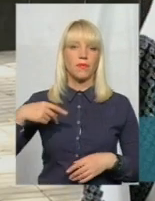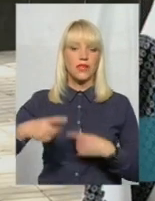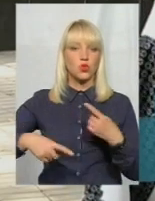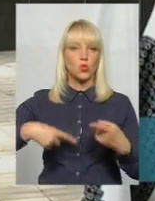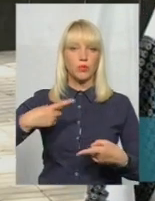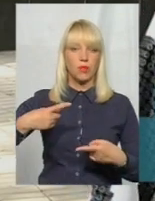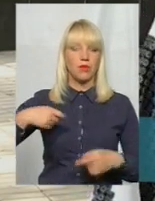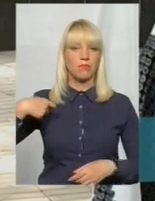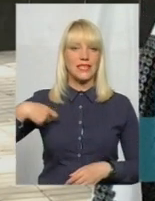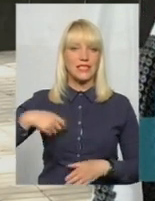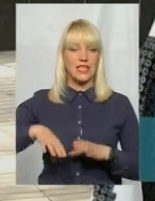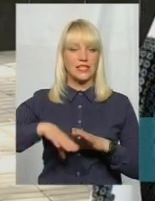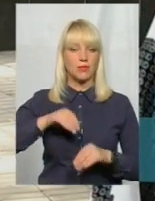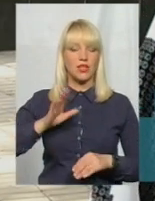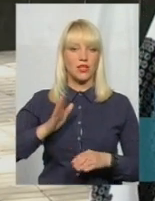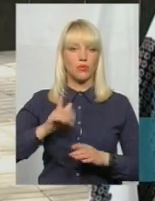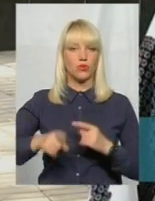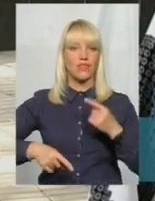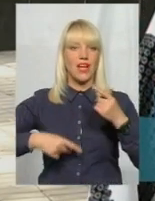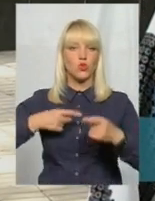виборами, який відбудеться наступного року.